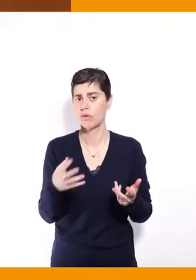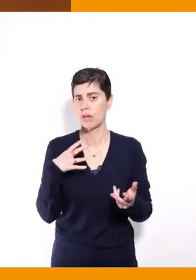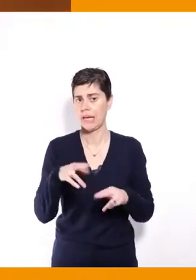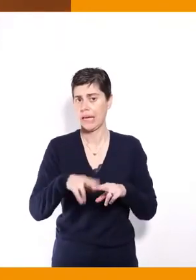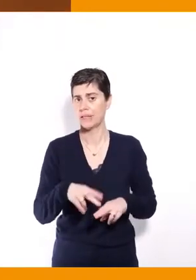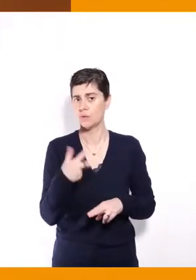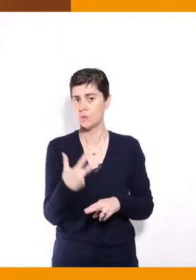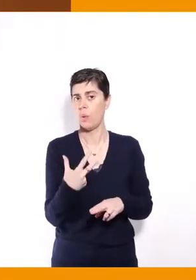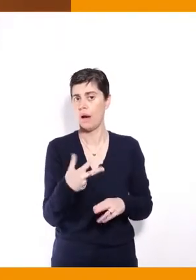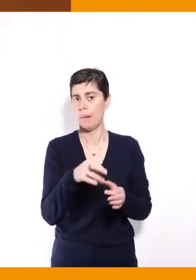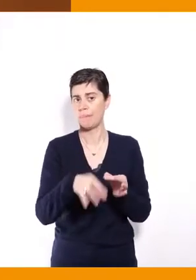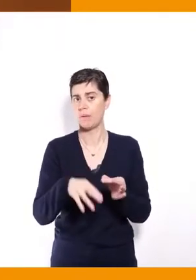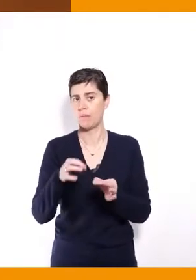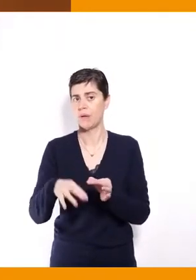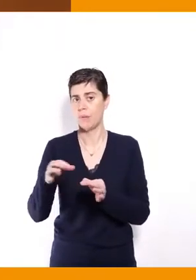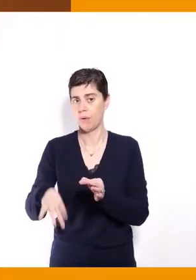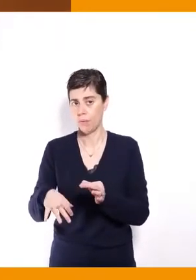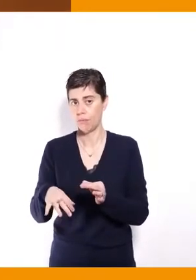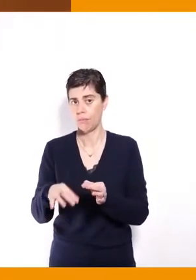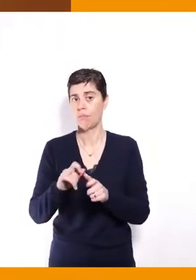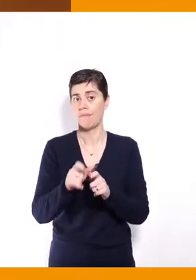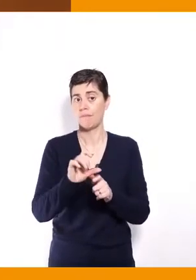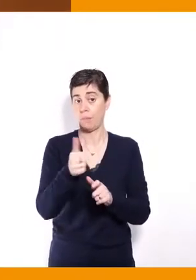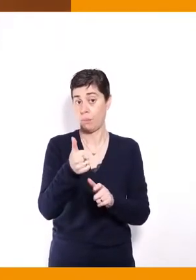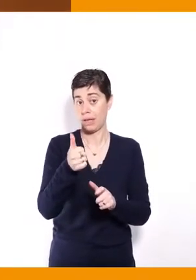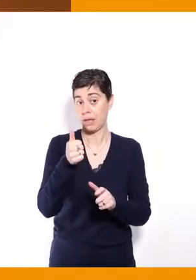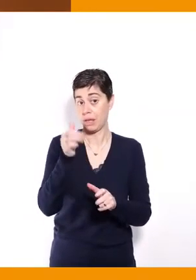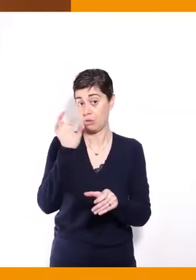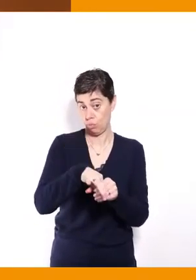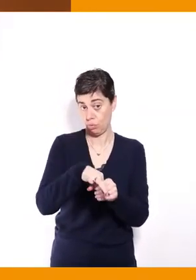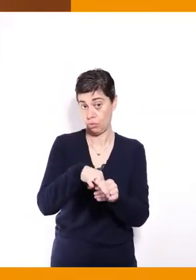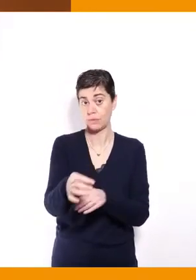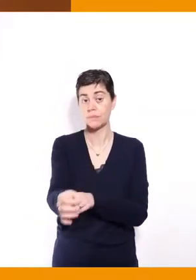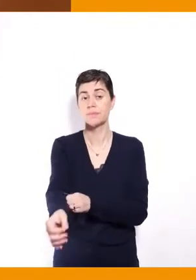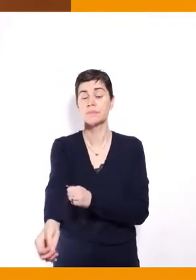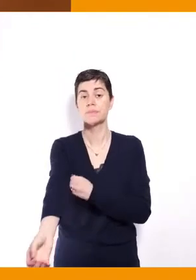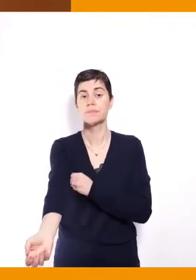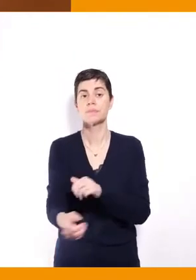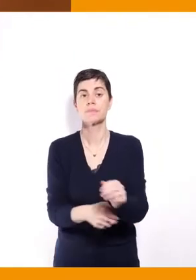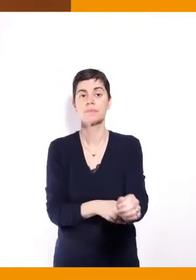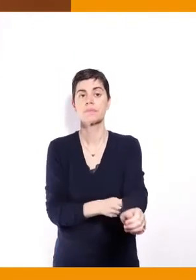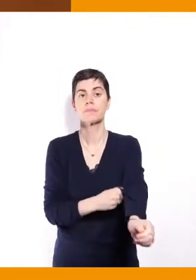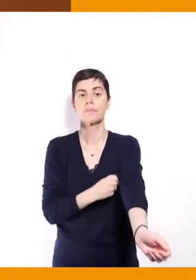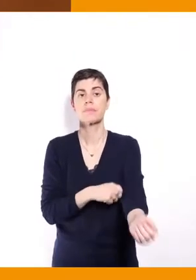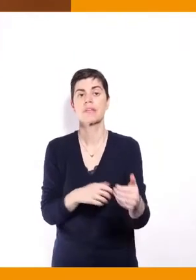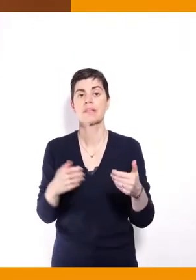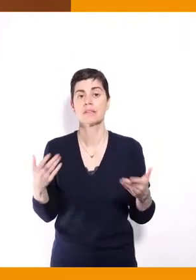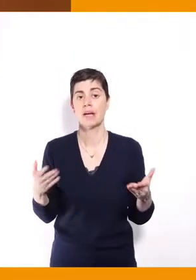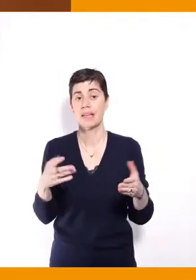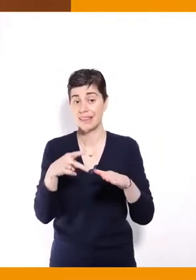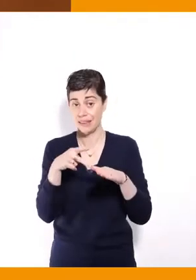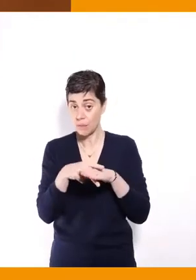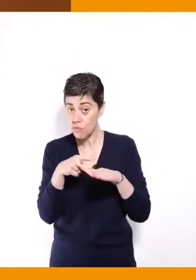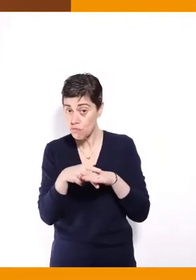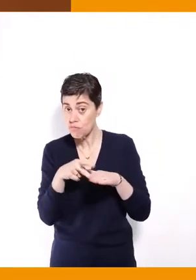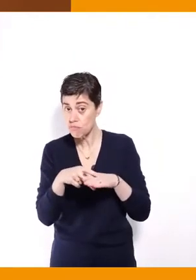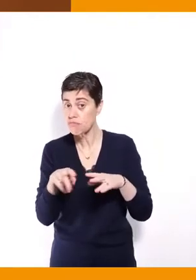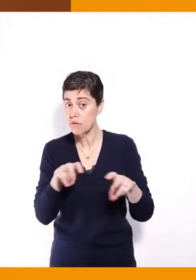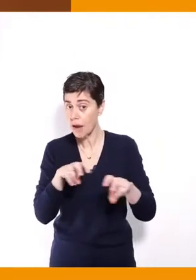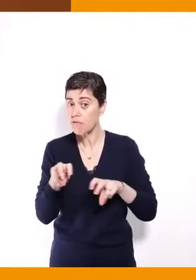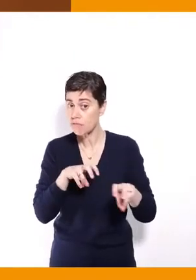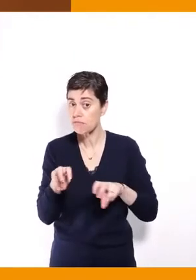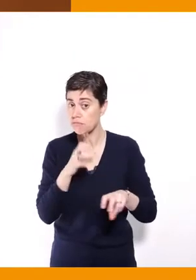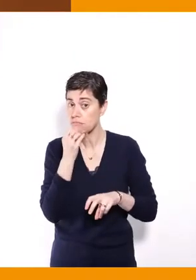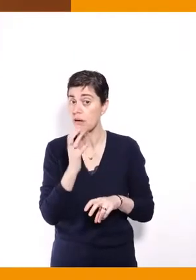le premier tour et après, on a bien compris que c'était aussi le début d'une démarche puisqu'il y aura aussi pour les élections législatives après